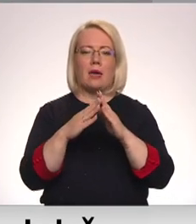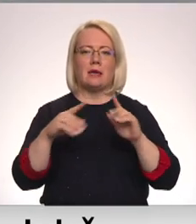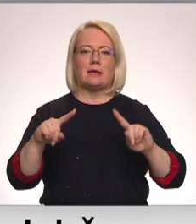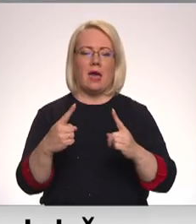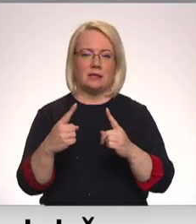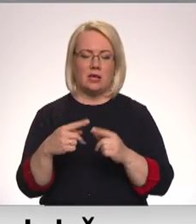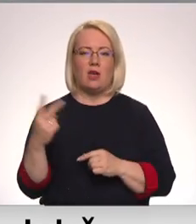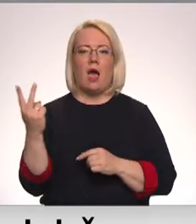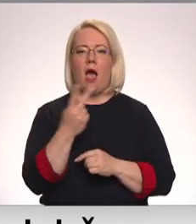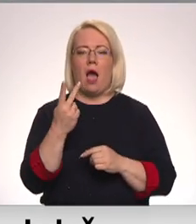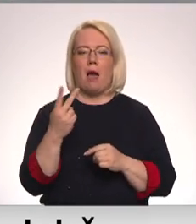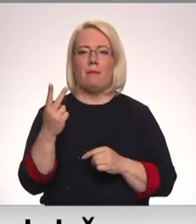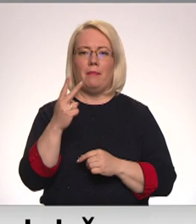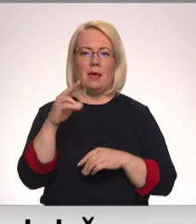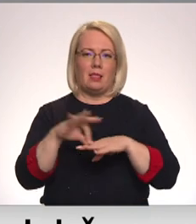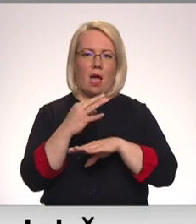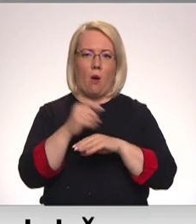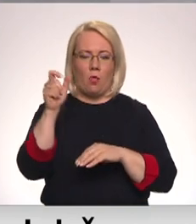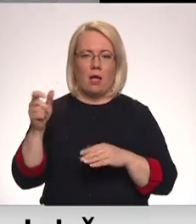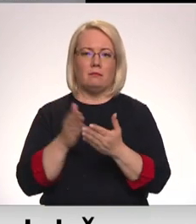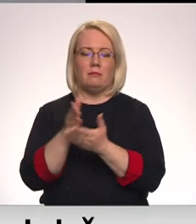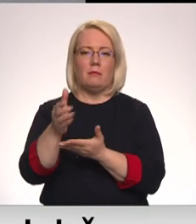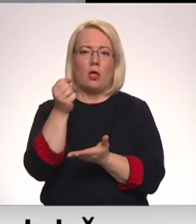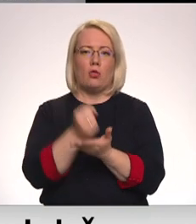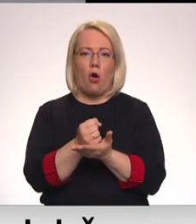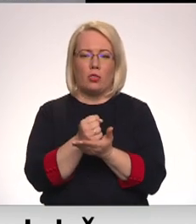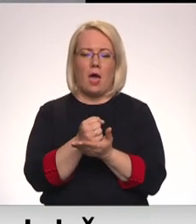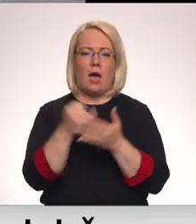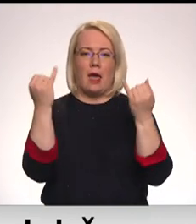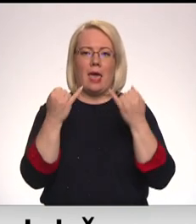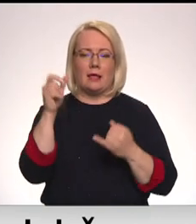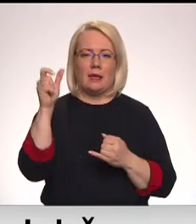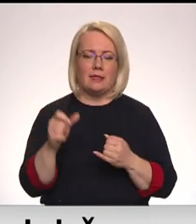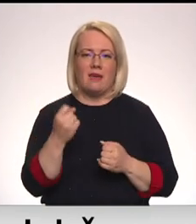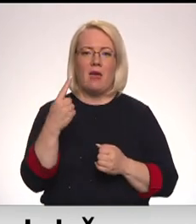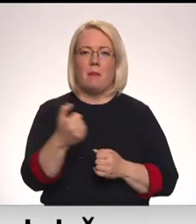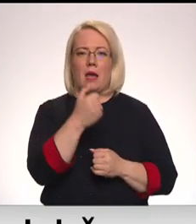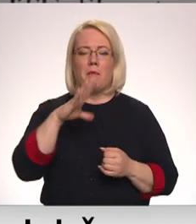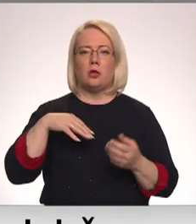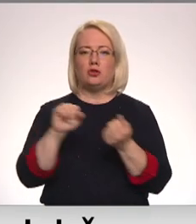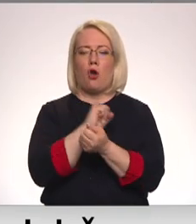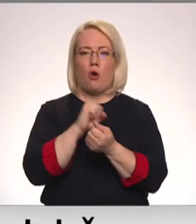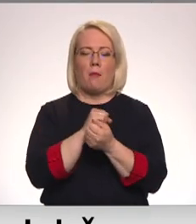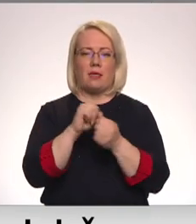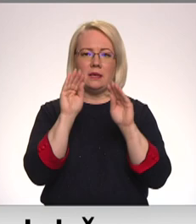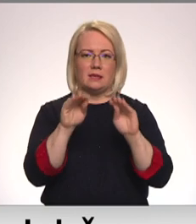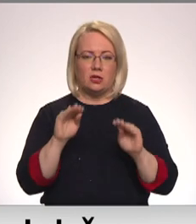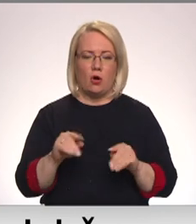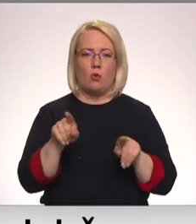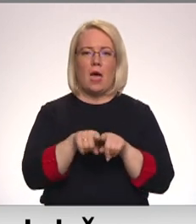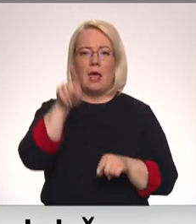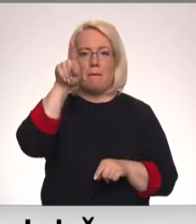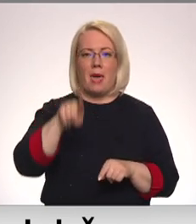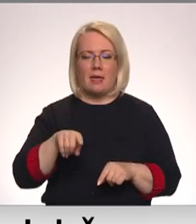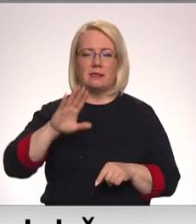paraksti tiekuši apliecinātu pie notāris līgas eglītes 11 gadus pēc dokuments sastādīšanas un mēnesis pēc bondaram nelavēlīgā